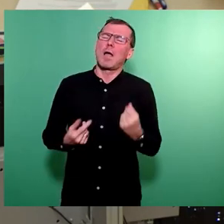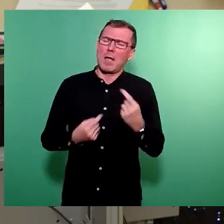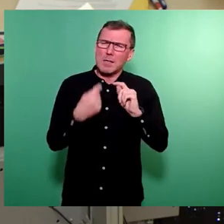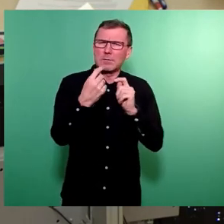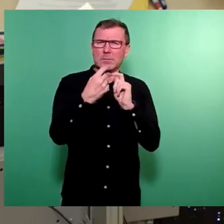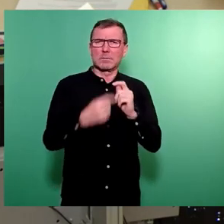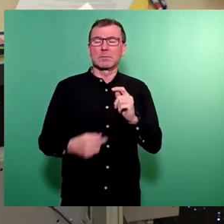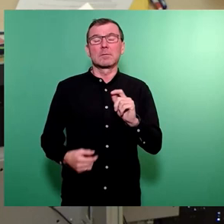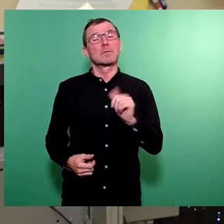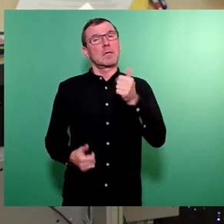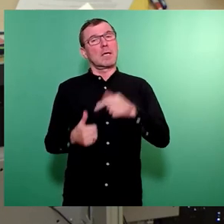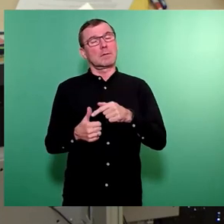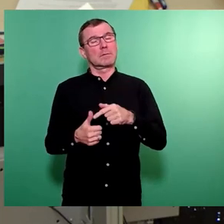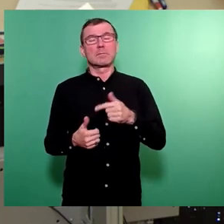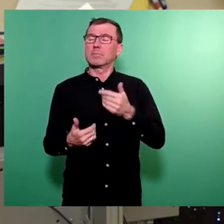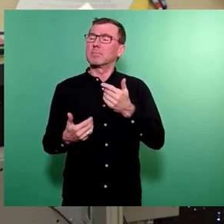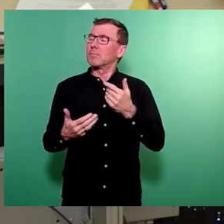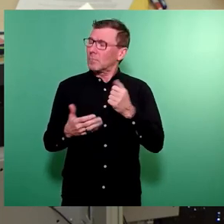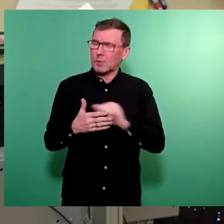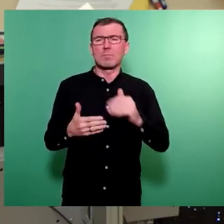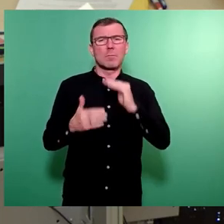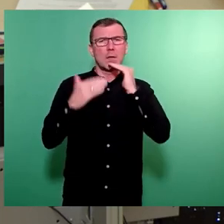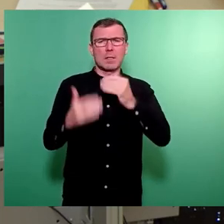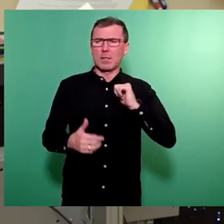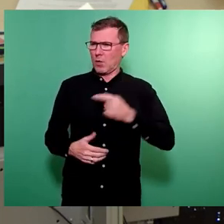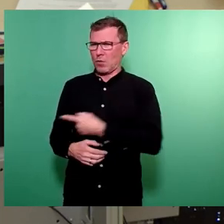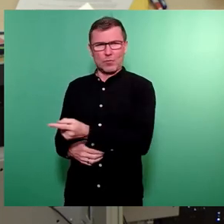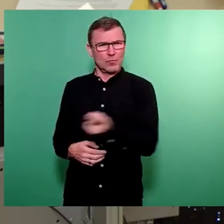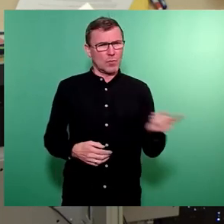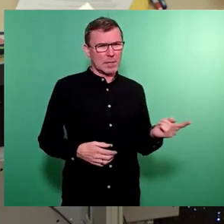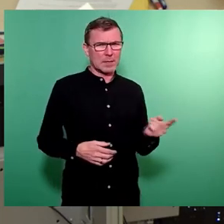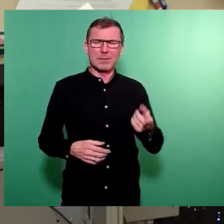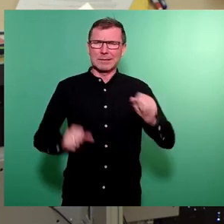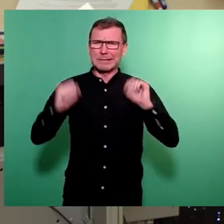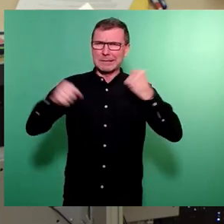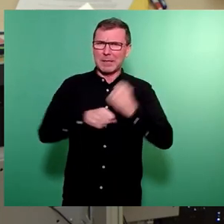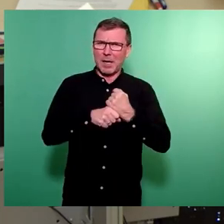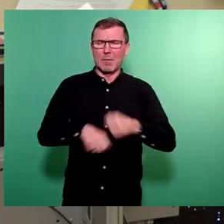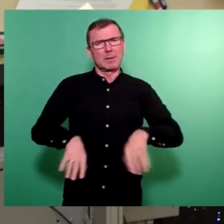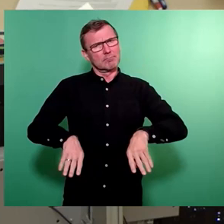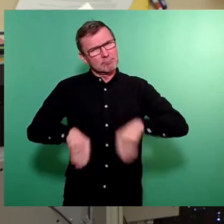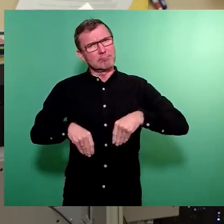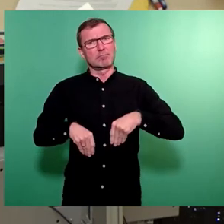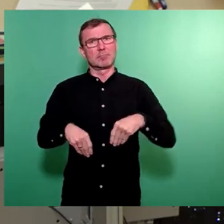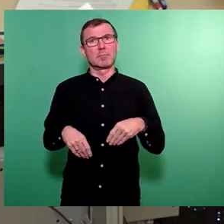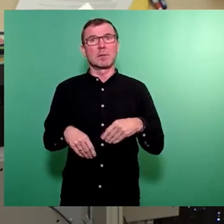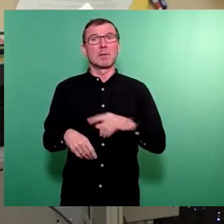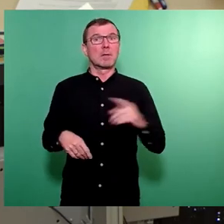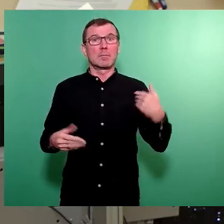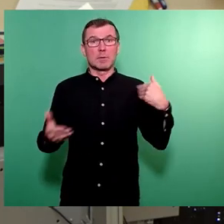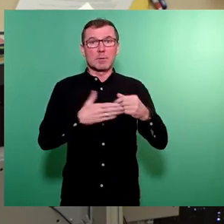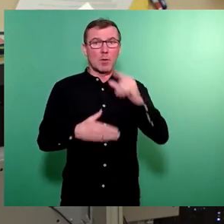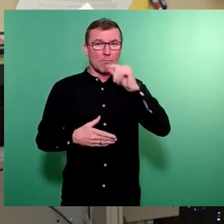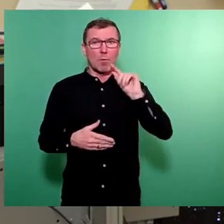allererstes herzlichen Dank an die Kolleginnen und Kollegen, die diese Arbeit auf sich genommen haben, die zum Teil noch bis zum Montagnachmittag